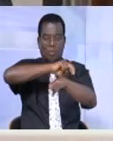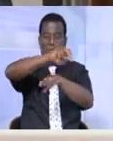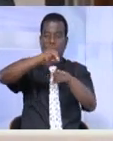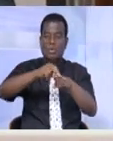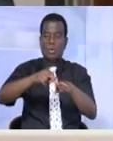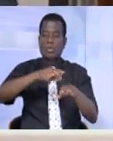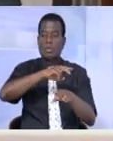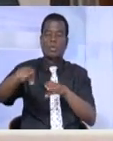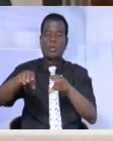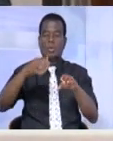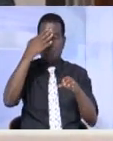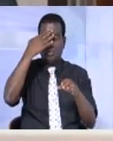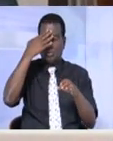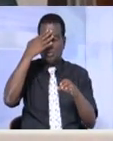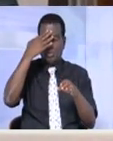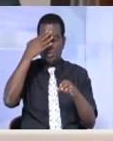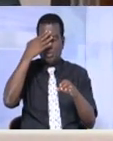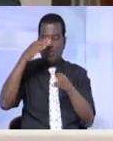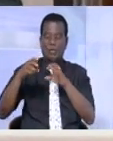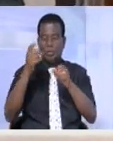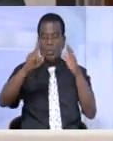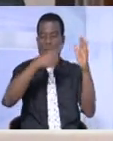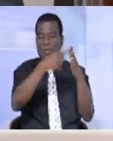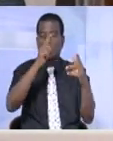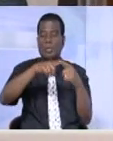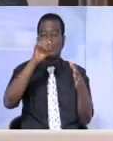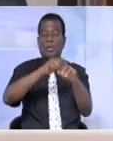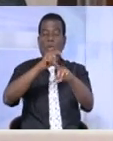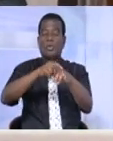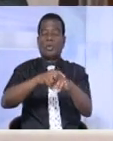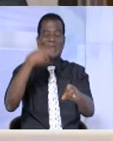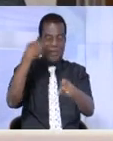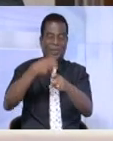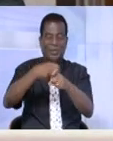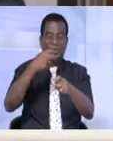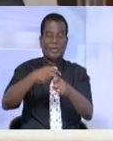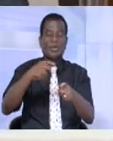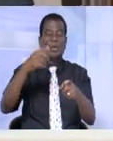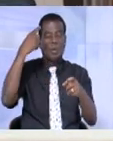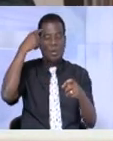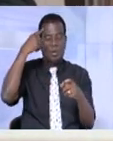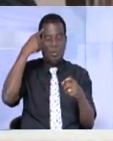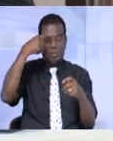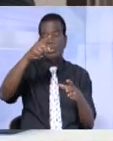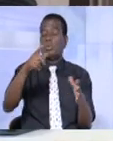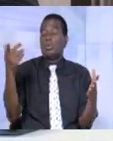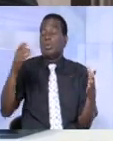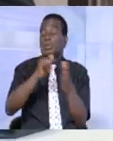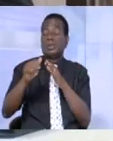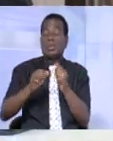vous avez su faire preuve en ces circonstances particulièrement graves et douloureuses de vos grandes qualités d'hommes d'État,